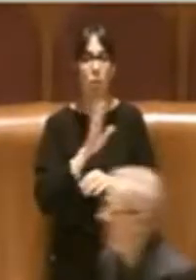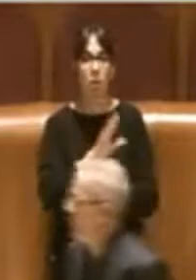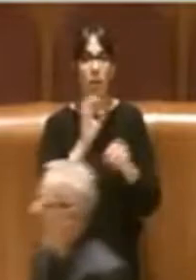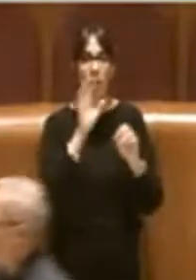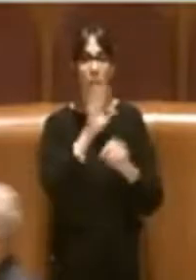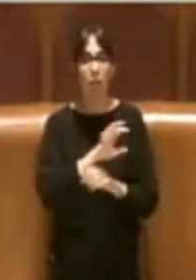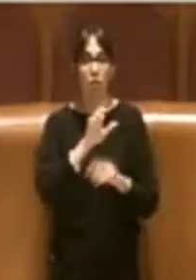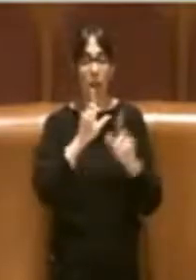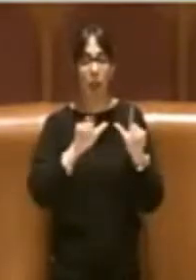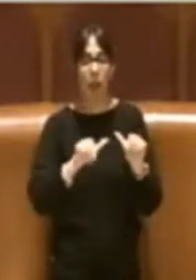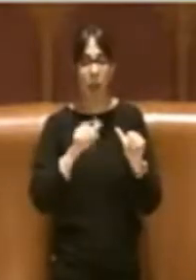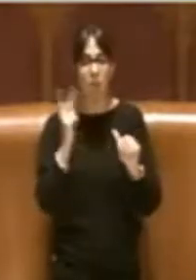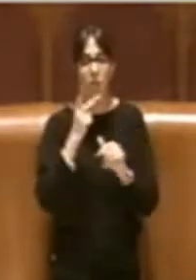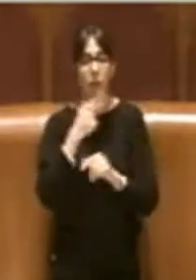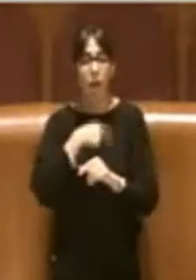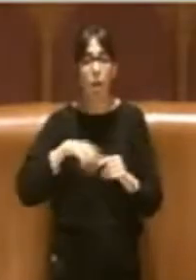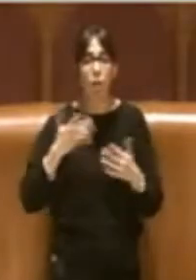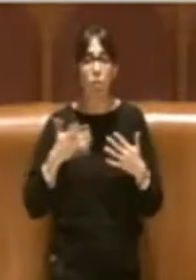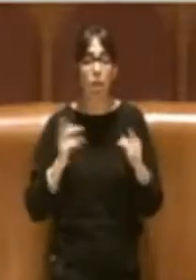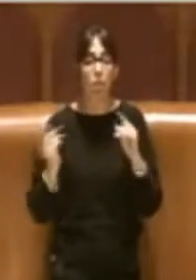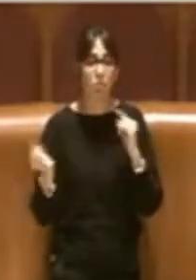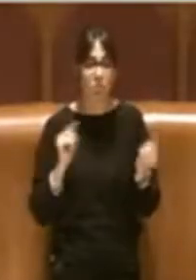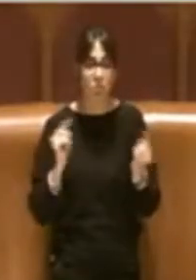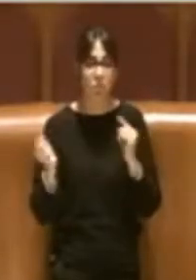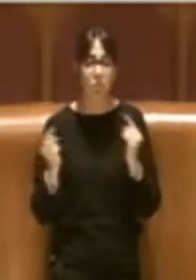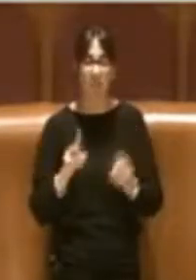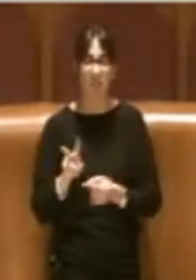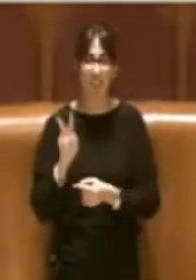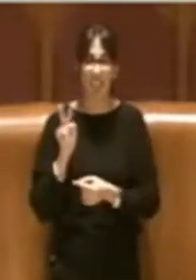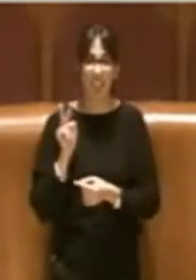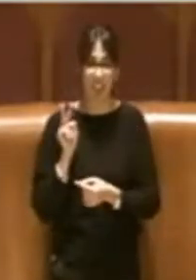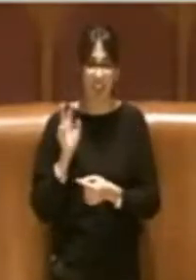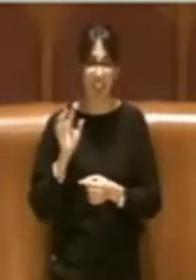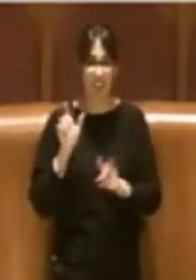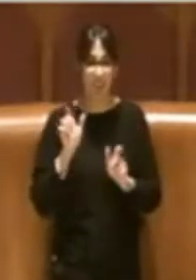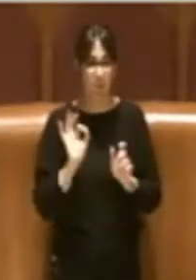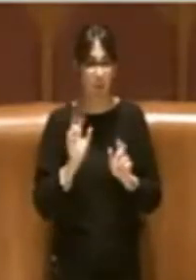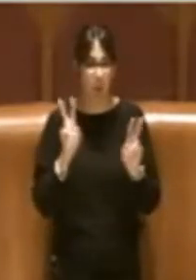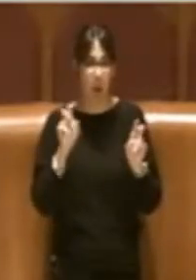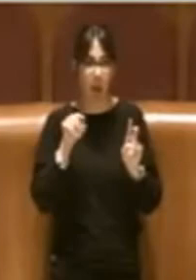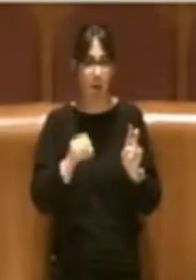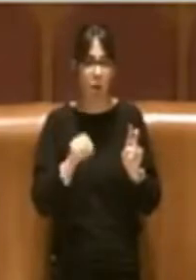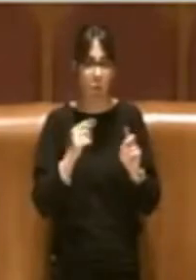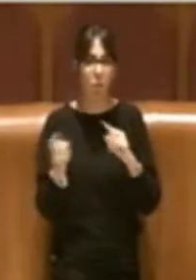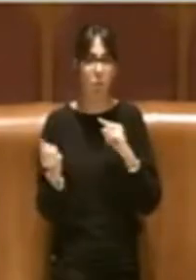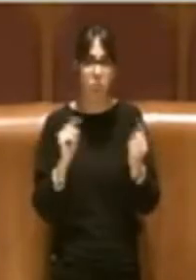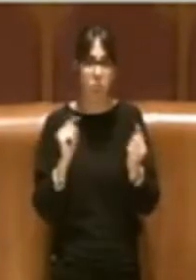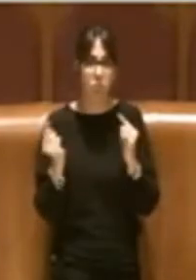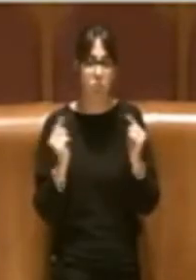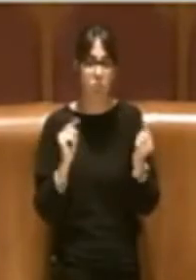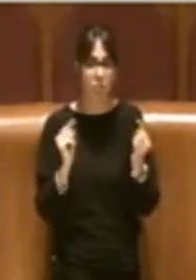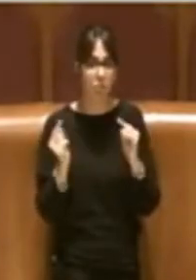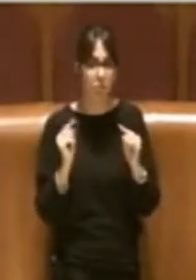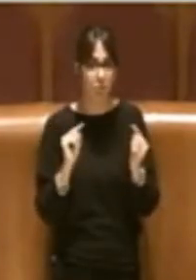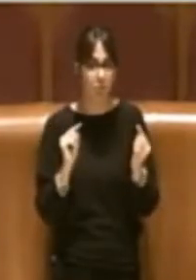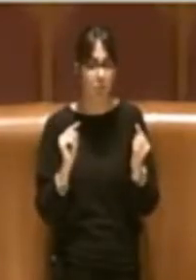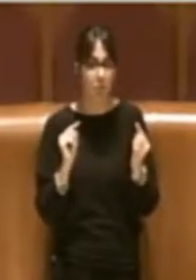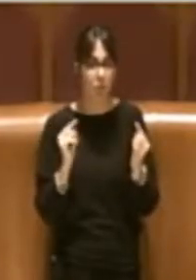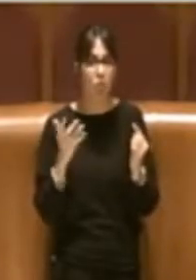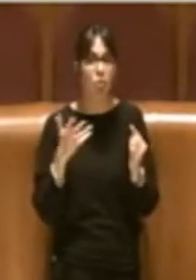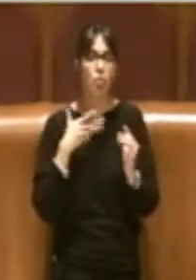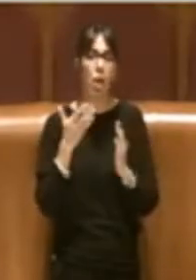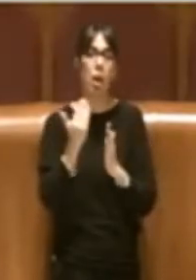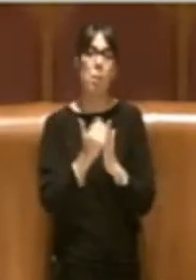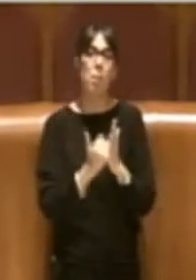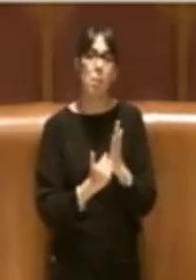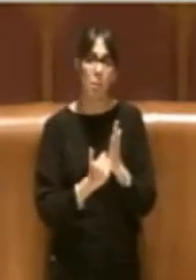dibattuto lo scorso venerdì di questo aspetto. C'è un piano